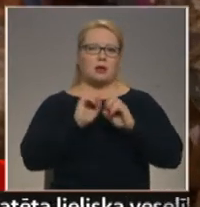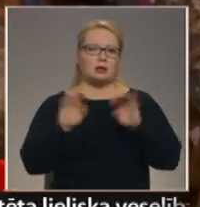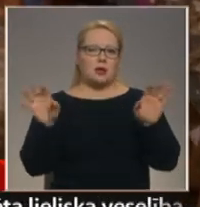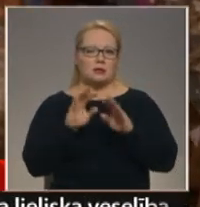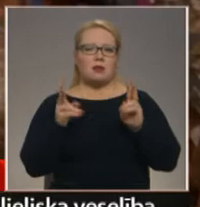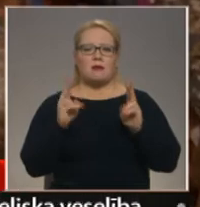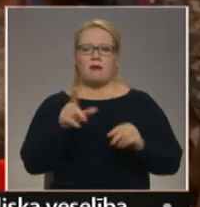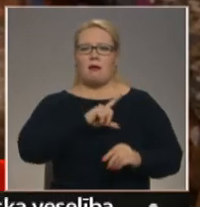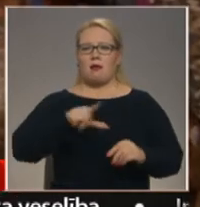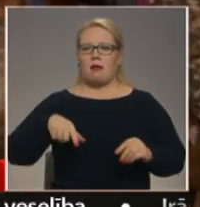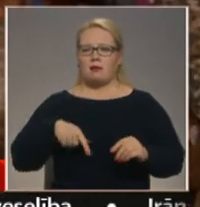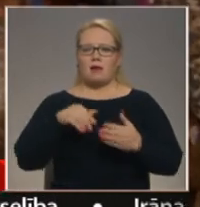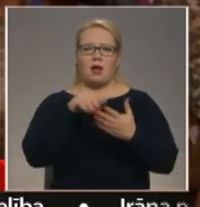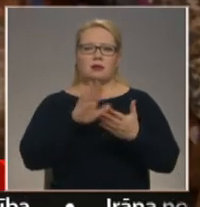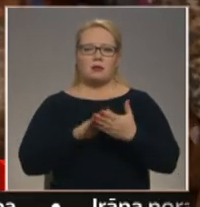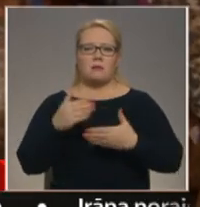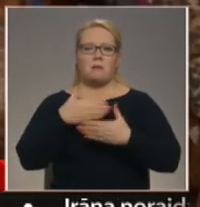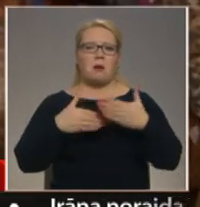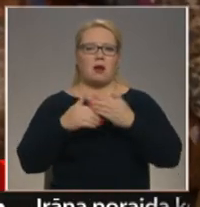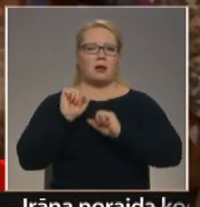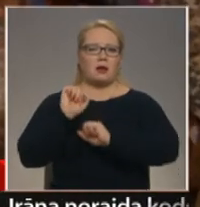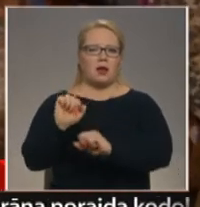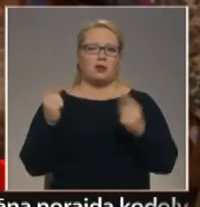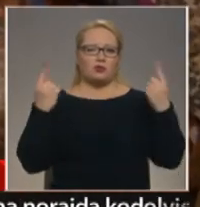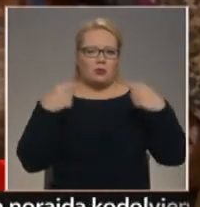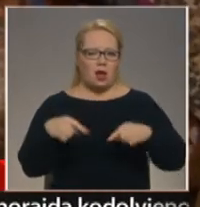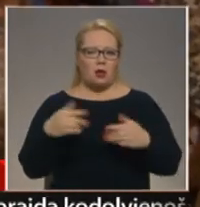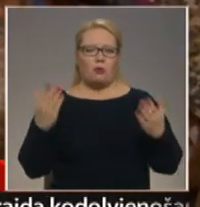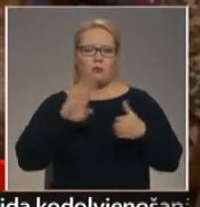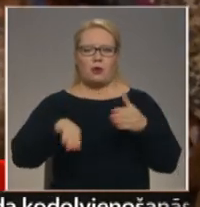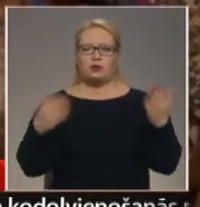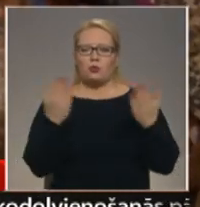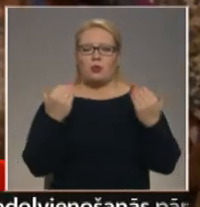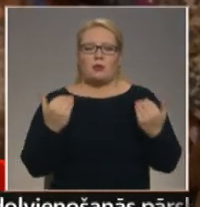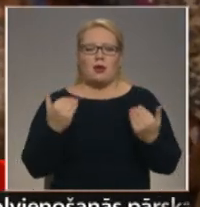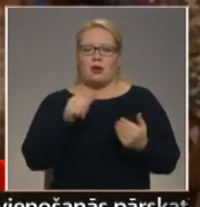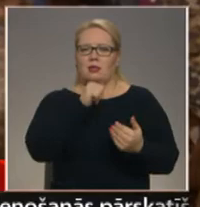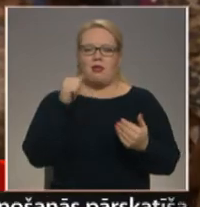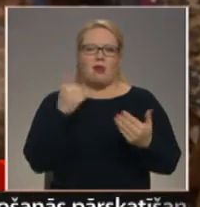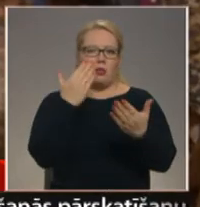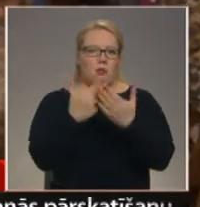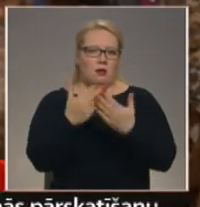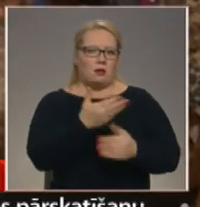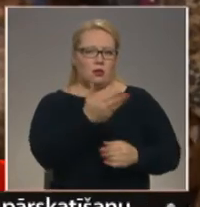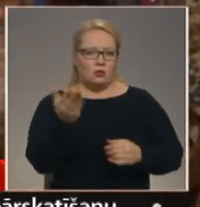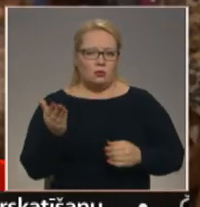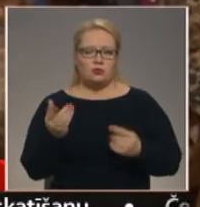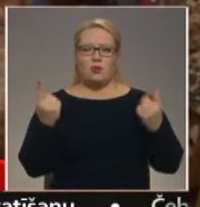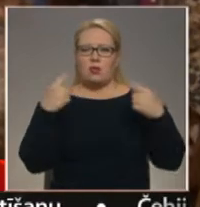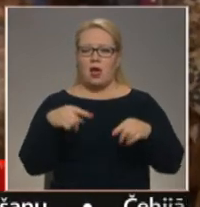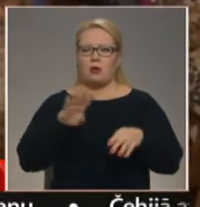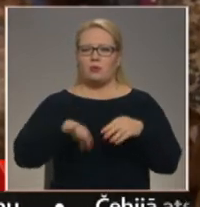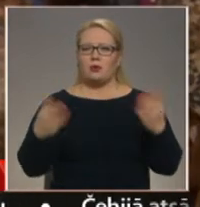par to, kā Latvija atzīmē barikāžu laiku. Laiku, bez kura mēs nevarētu tagad raidīt jums skatītāju, un laiku, bez kura